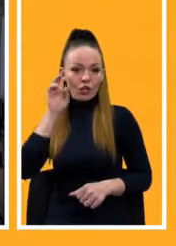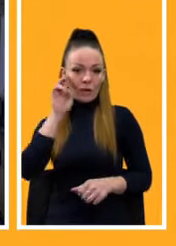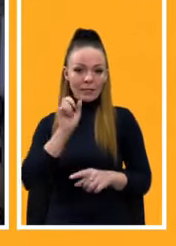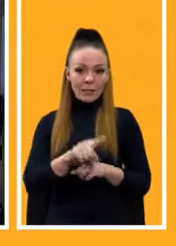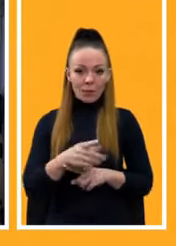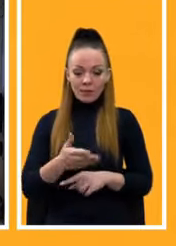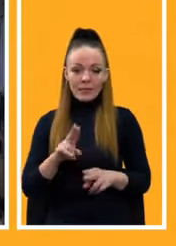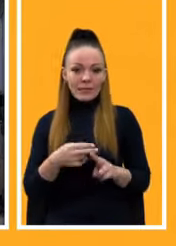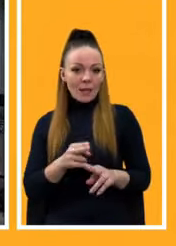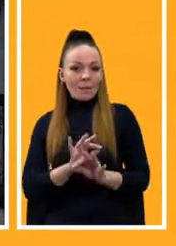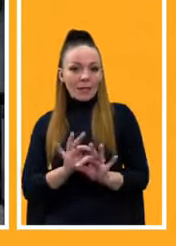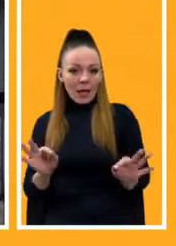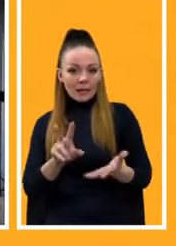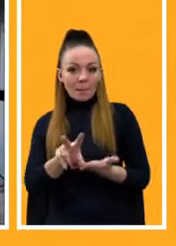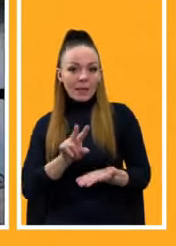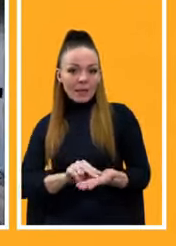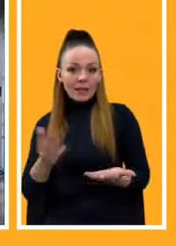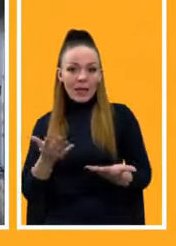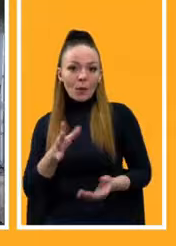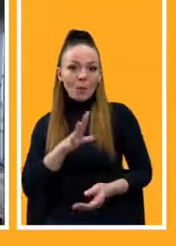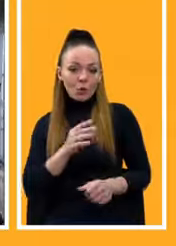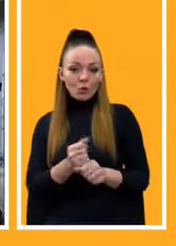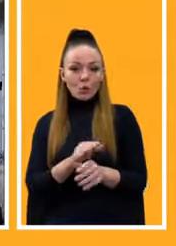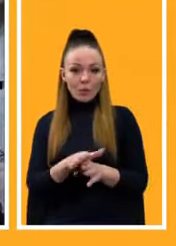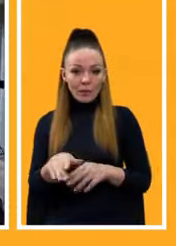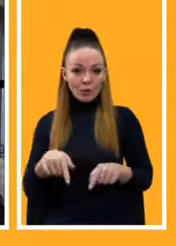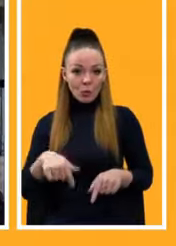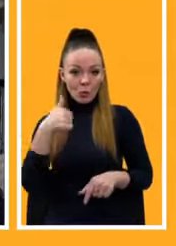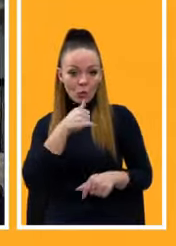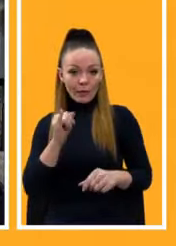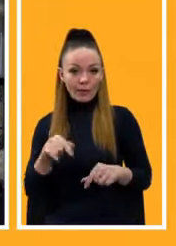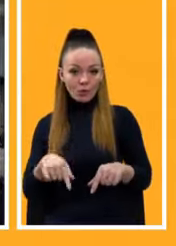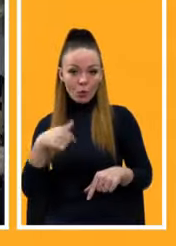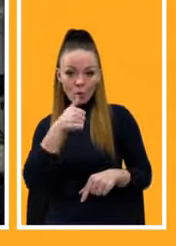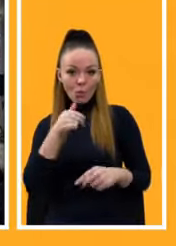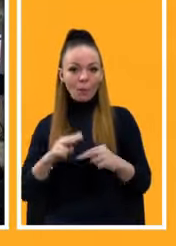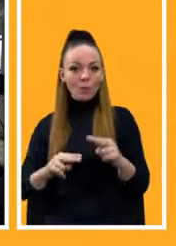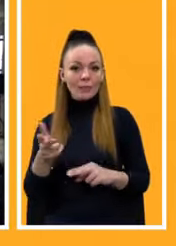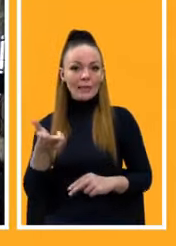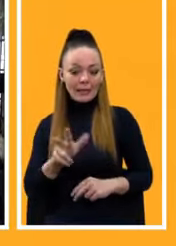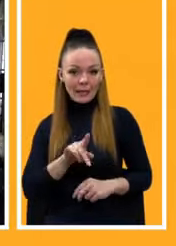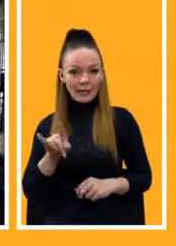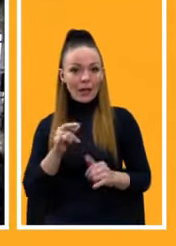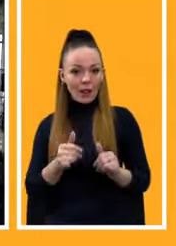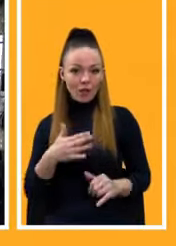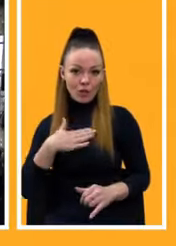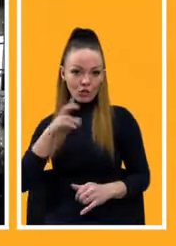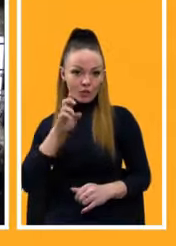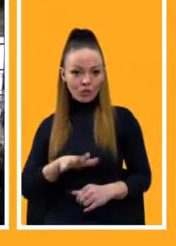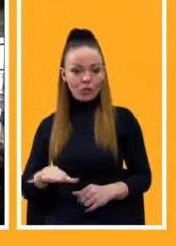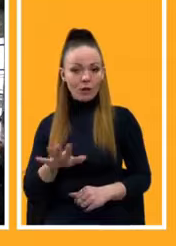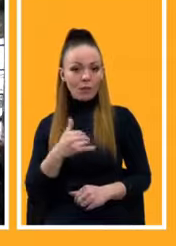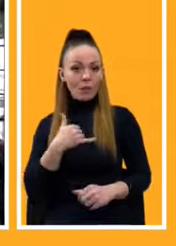Це прекрасний приклад, який було зроблено, і цього року будуються трилі такі для наших держав. У нас є всі